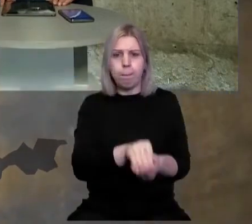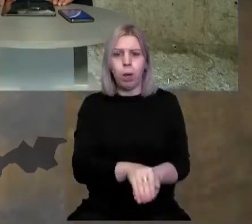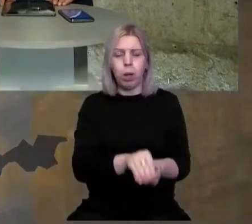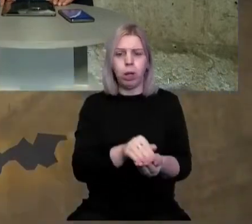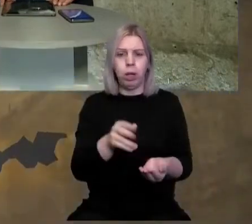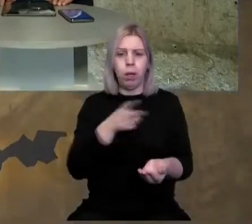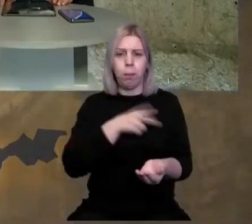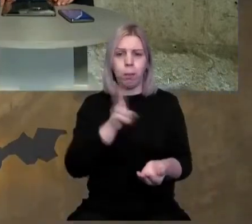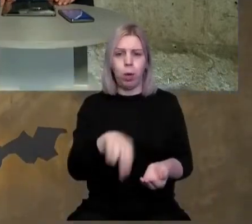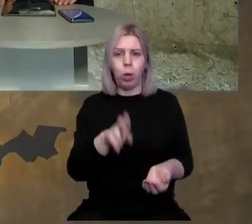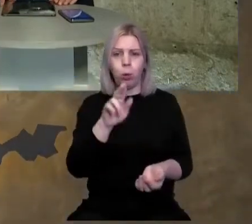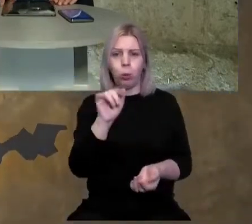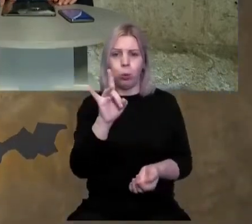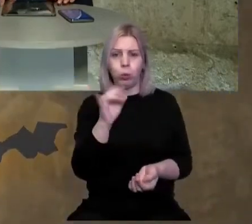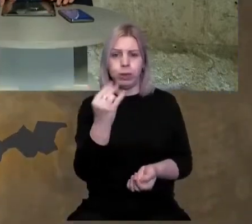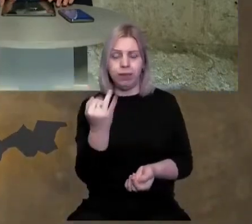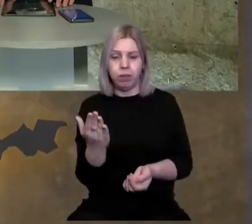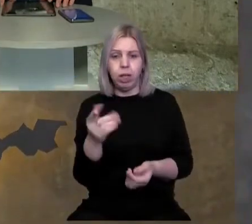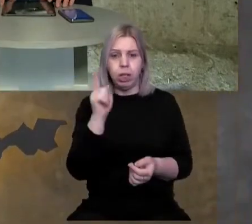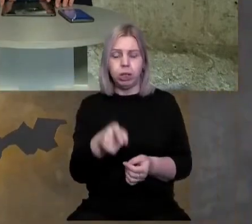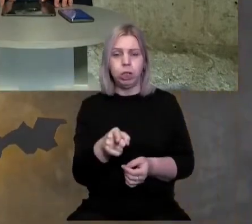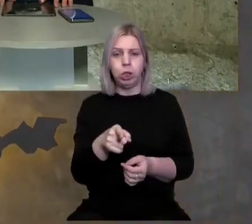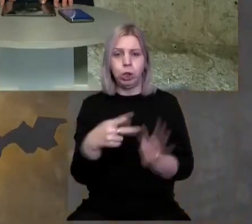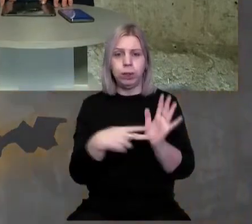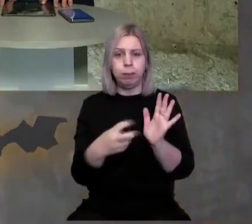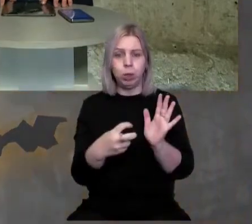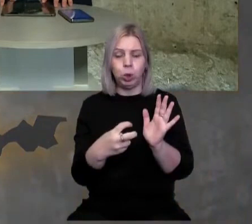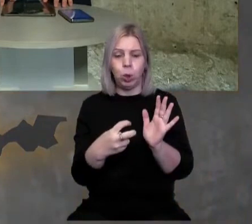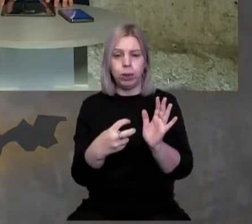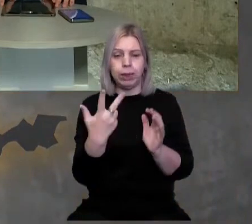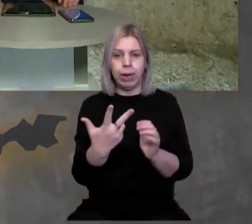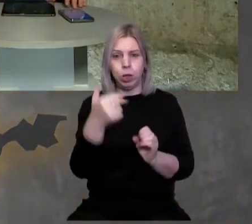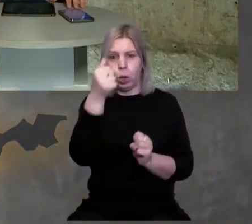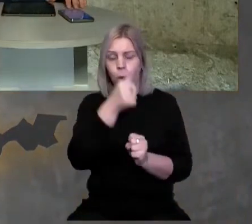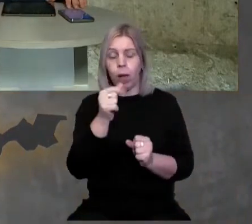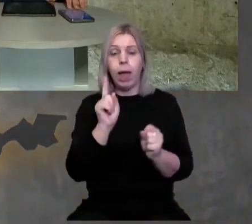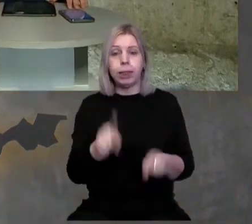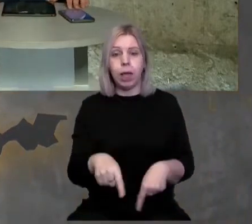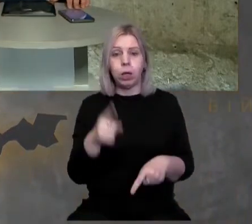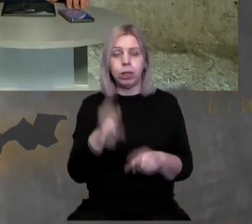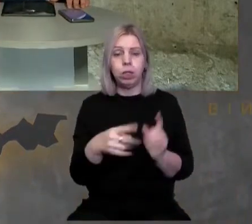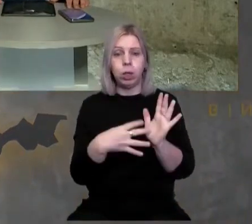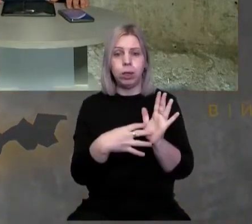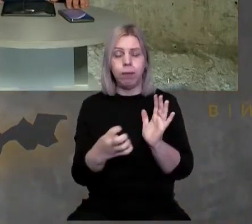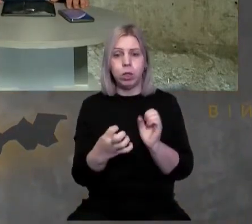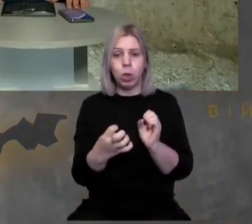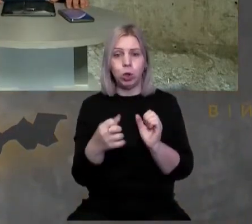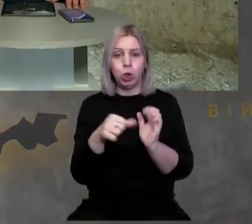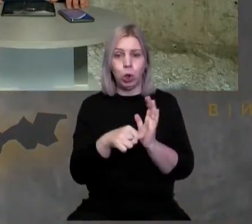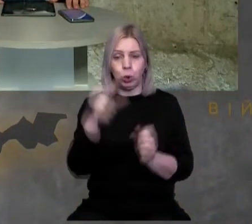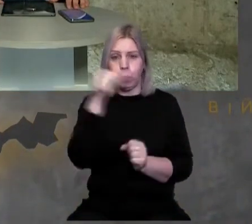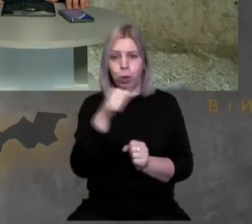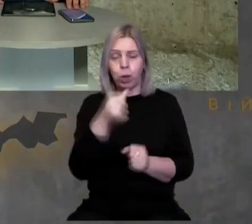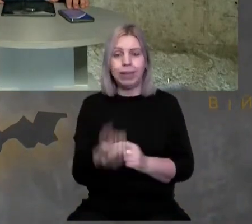полеглих куруців 1703 року. А також в 1906